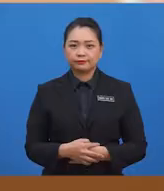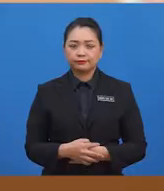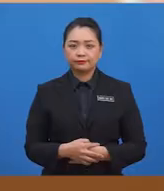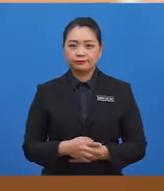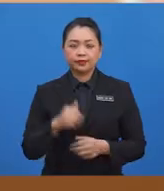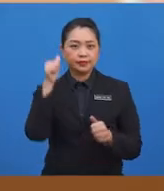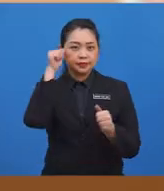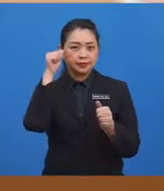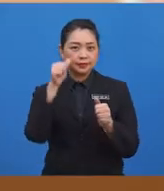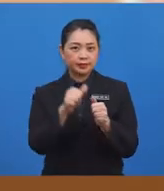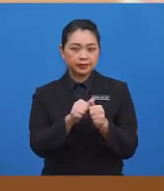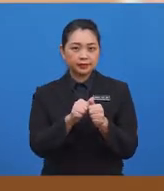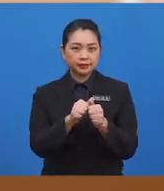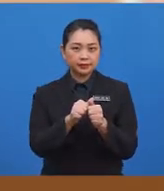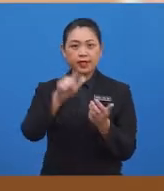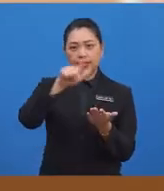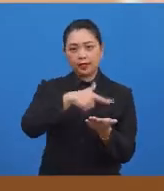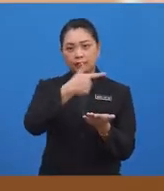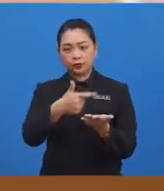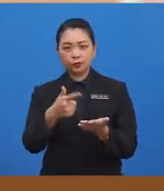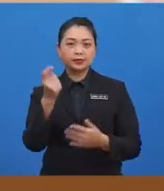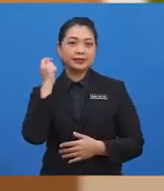Ingat sambungan lagu tadi?